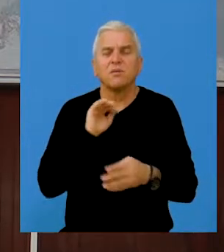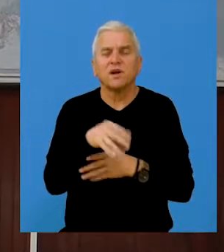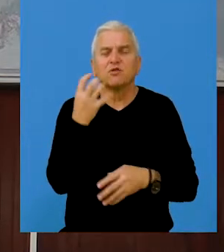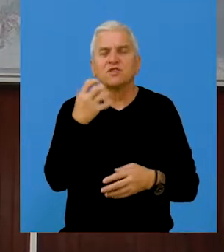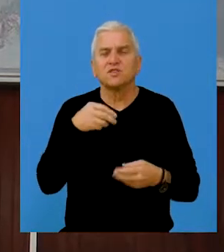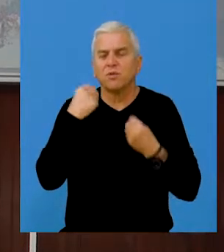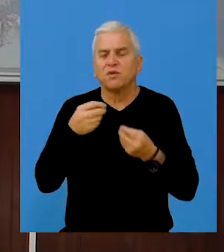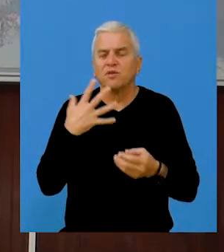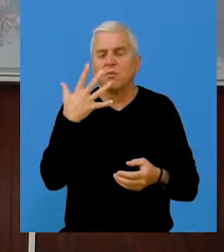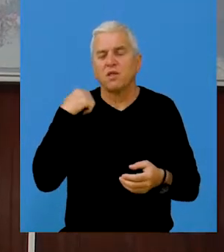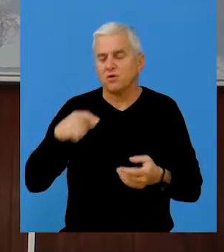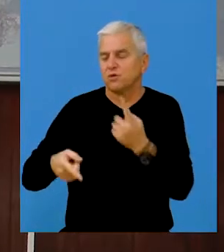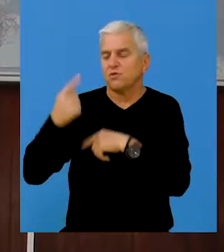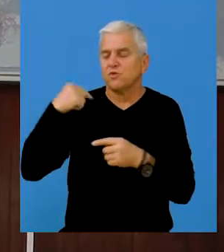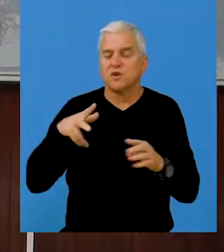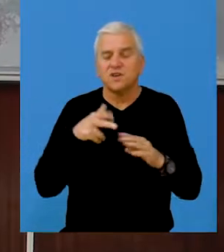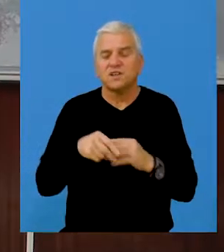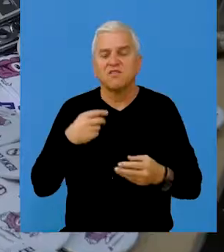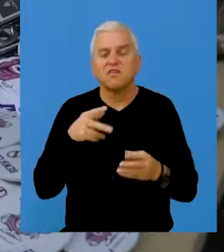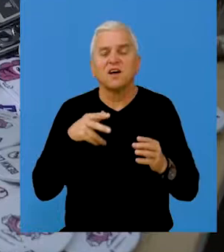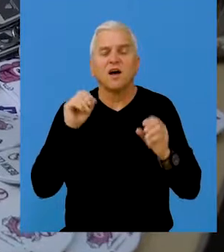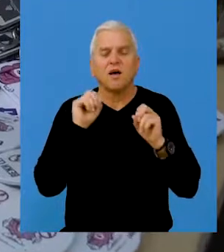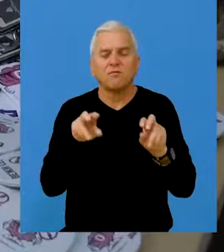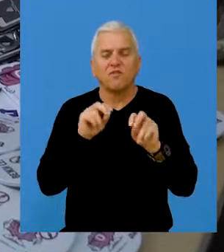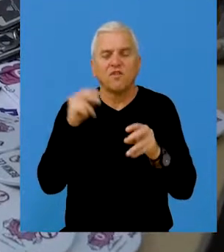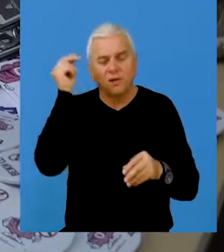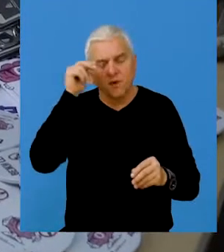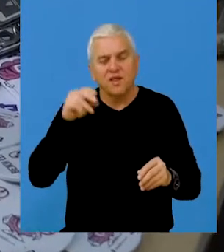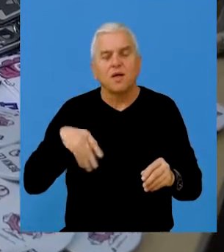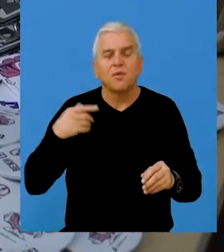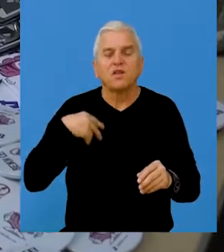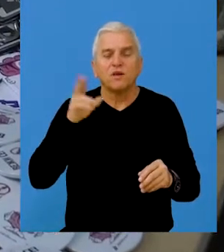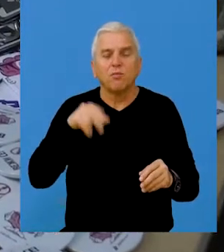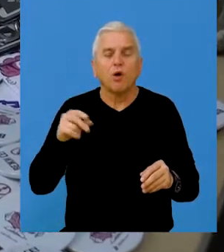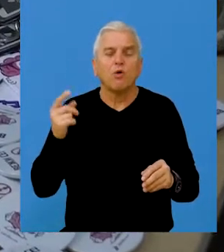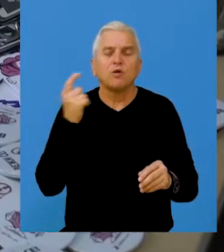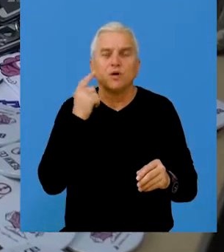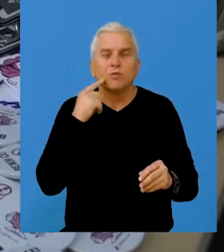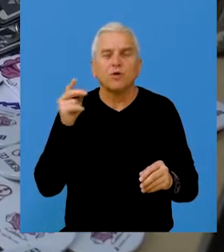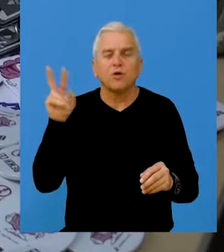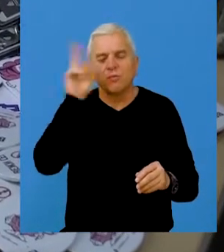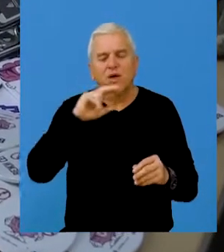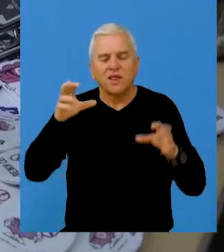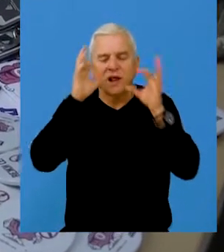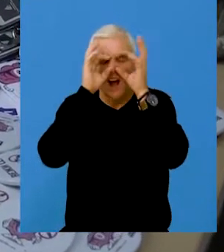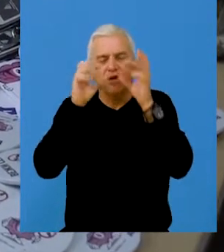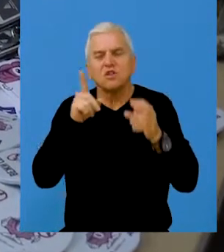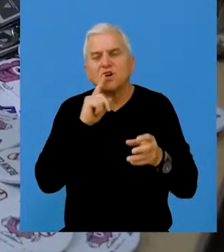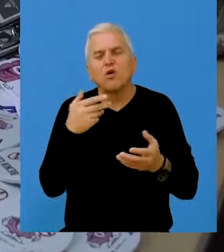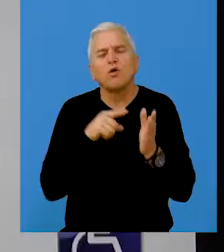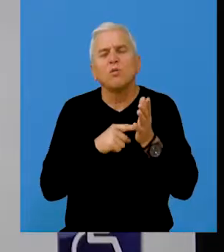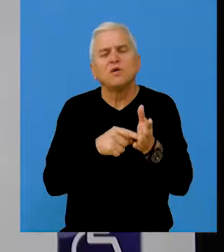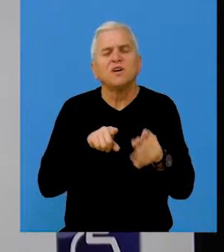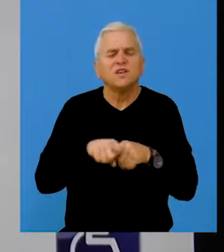mladih i preko 400.000 predavanja u proteklih pet godina. Po završetku predavanja mladi su mogli da isprobaju i tzv. pijene